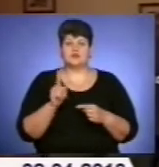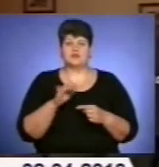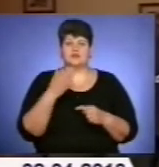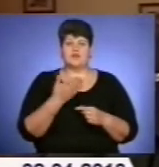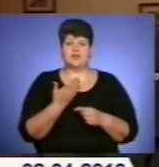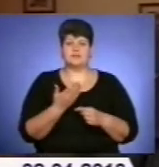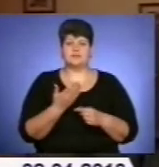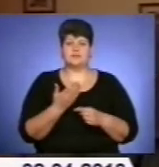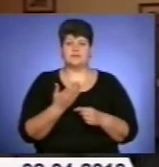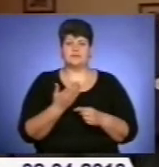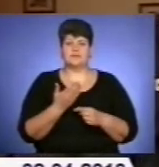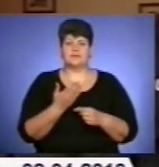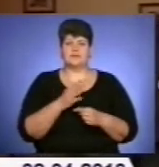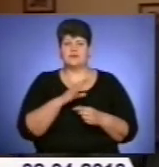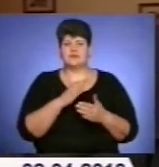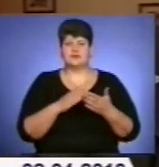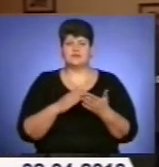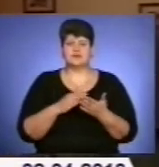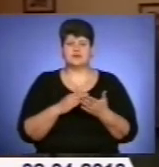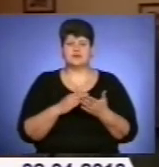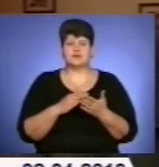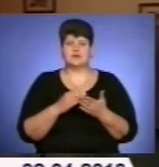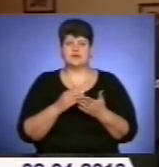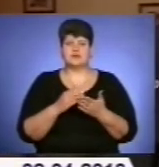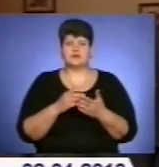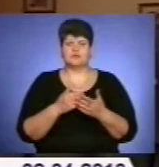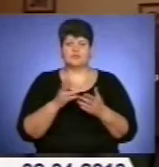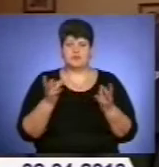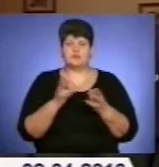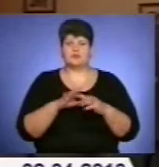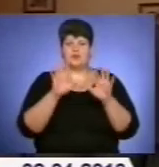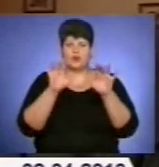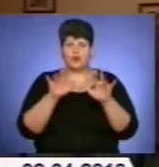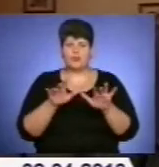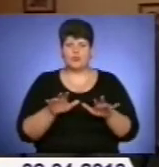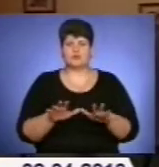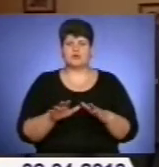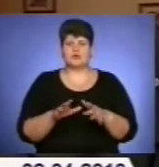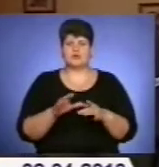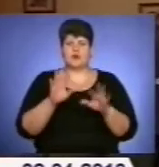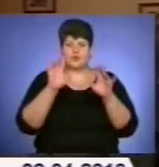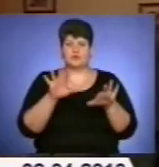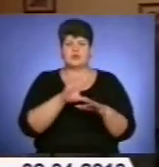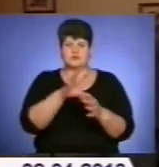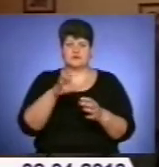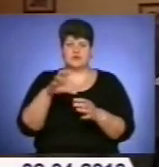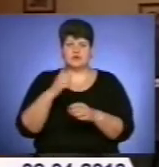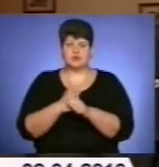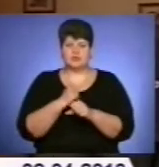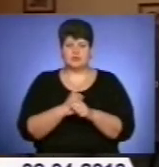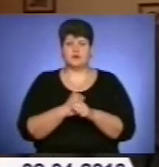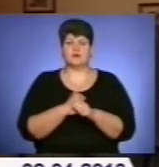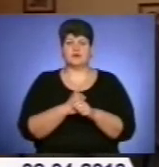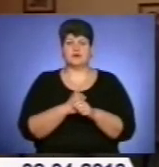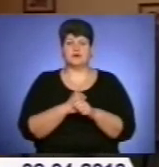теж. І він взявся цей, знімати на комп'ютер. І пів року знімав, це все, перейшов до вдругу. І